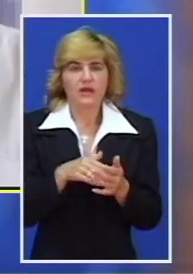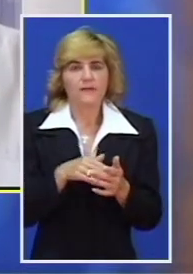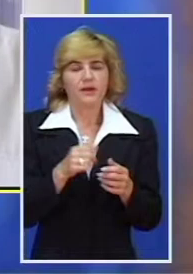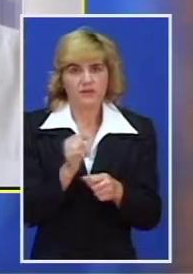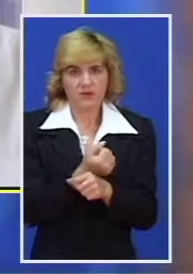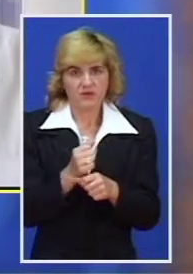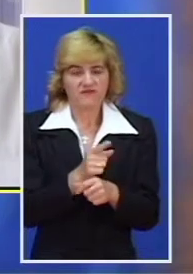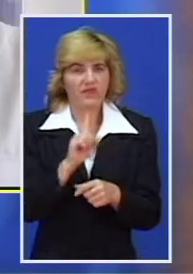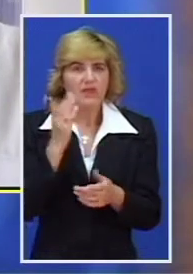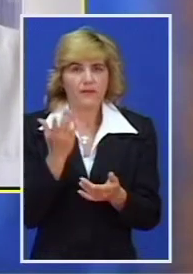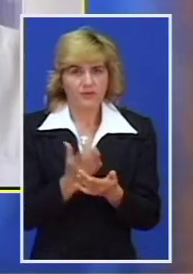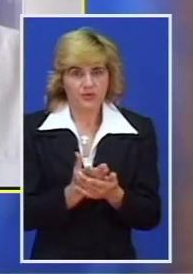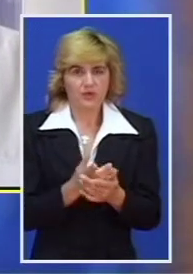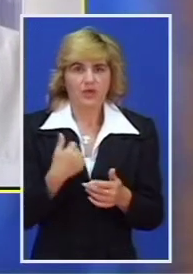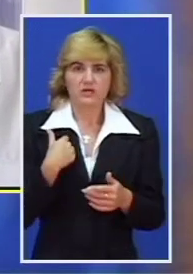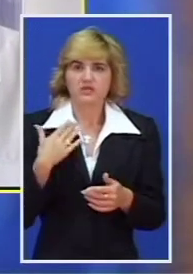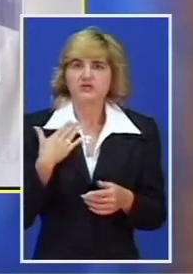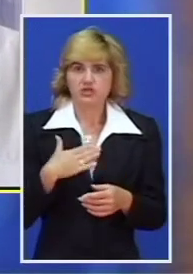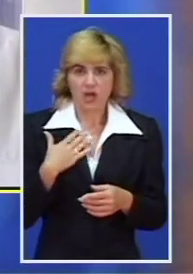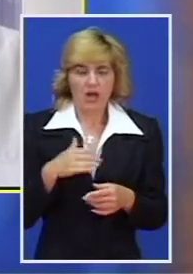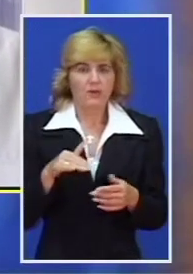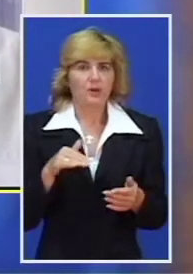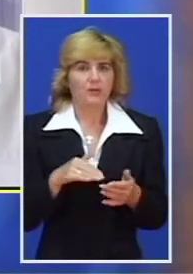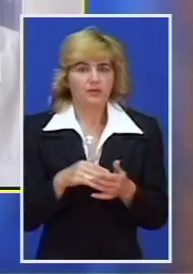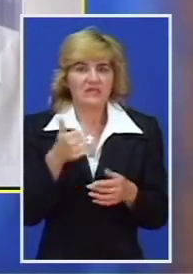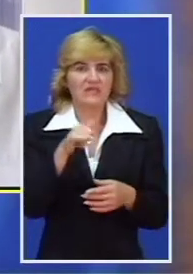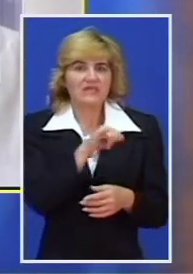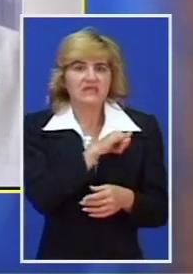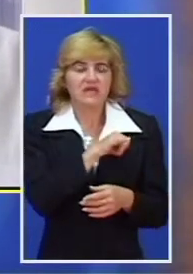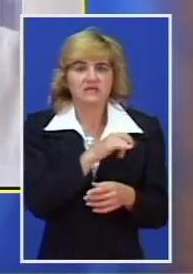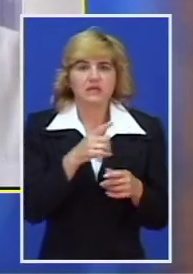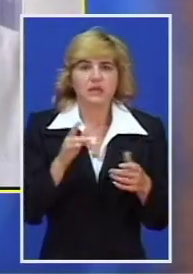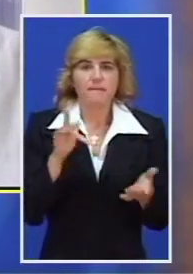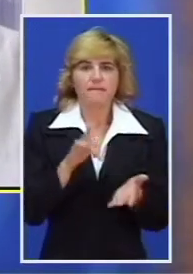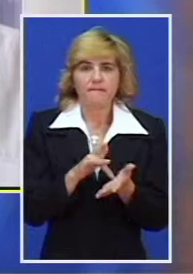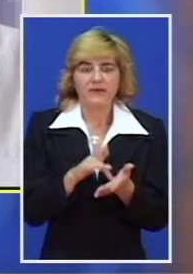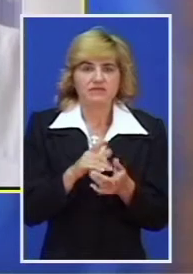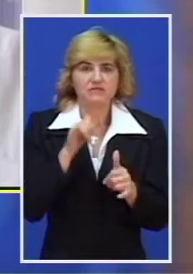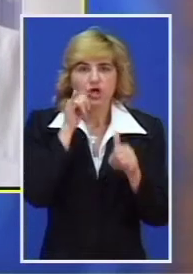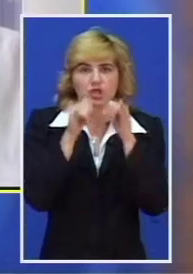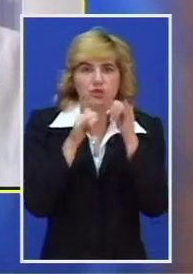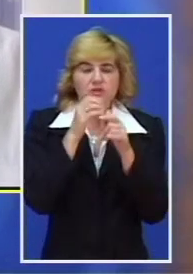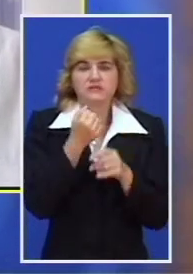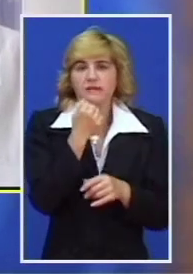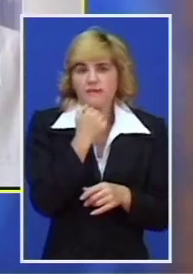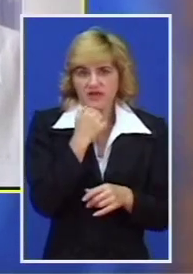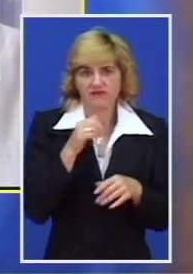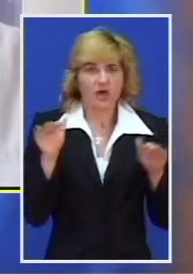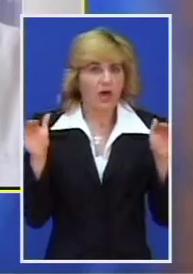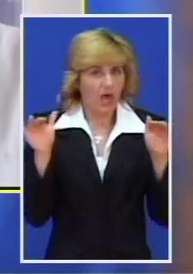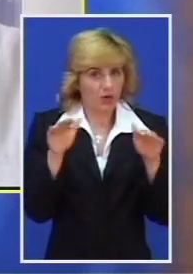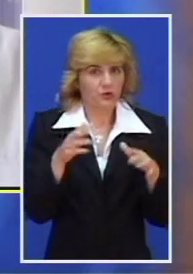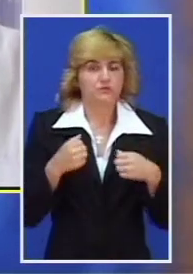kao tako, jer ako želimo da budemo jedno interesantno mesto i za turizam i za privredu, Subodice svakako mora da ima aerodrom.